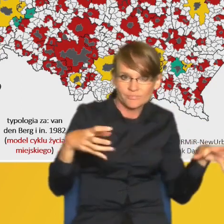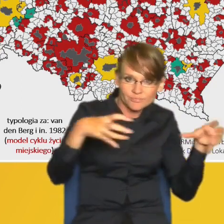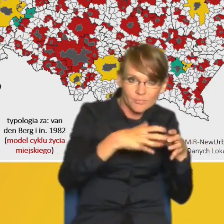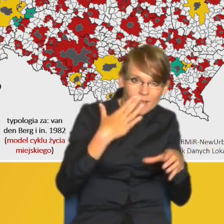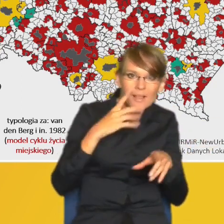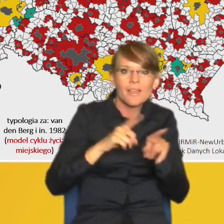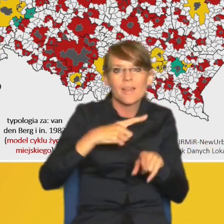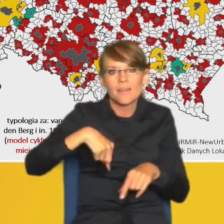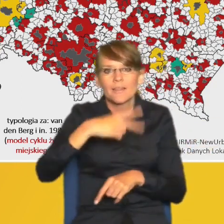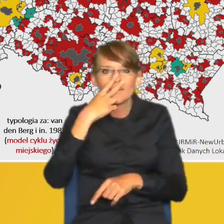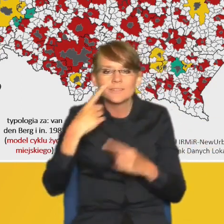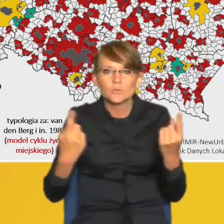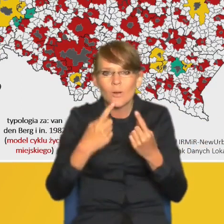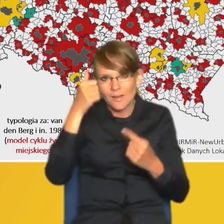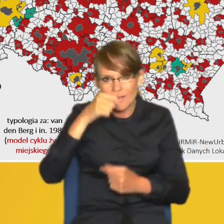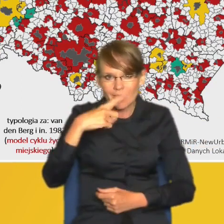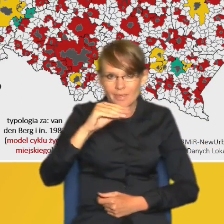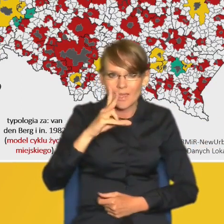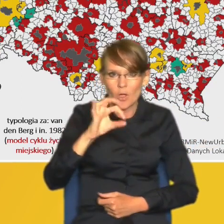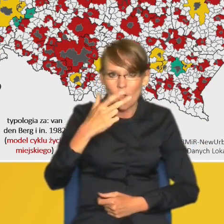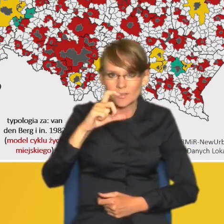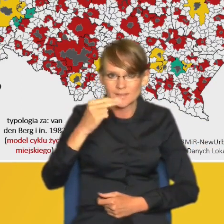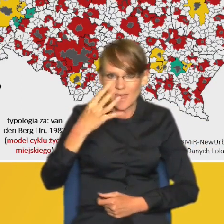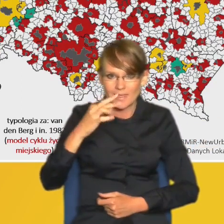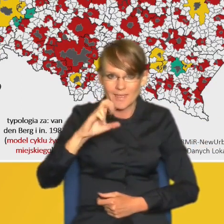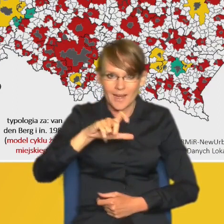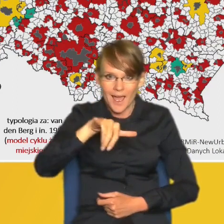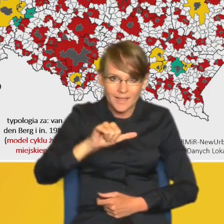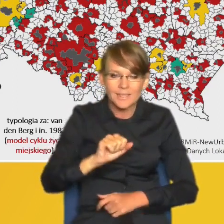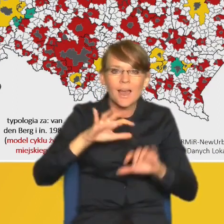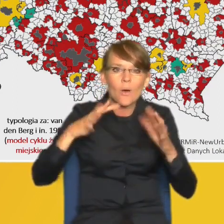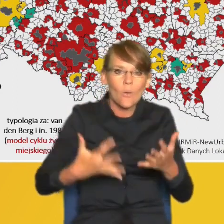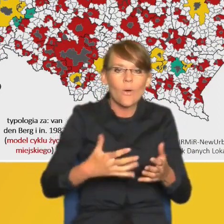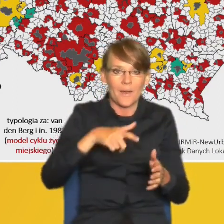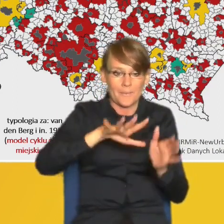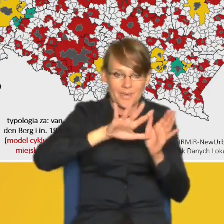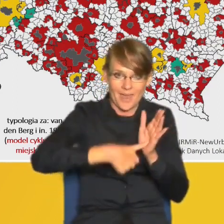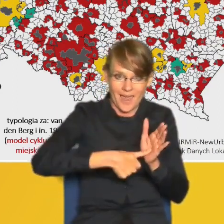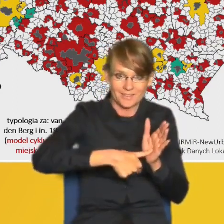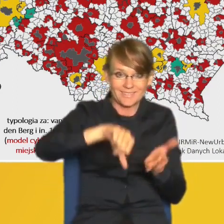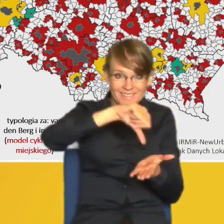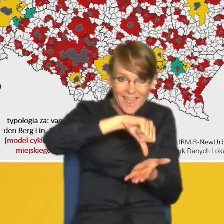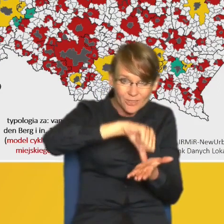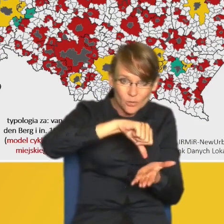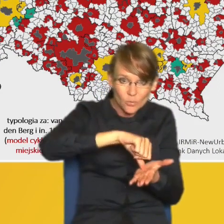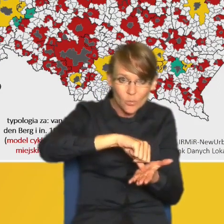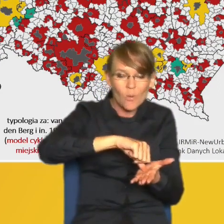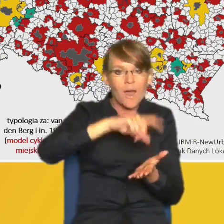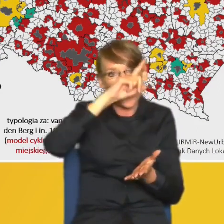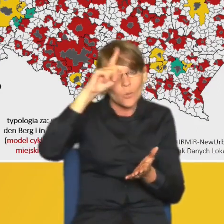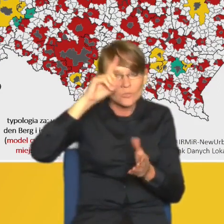Dekoncentrację, czyli przemieszczanie się ludności z miast, zwłaszcza ich centrów i